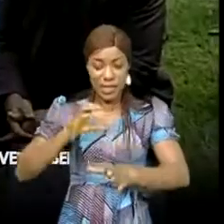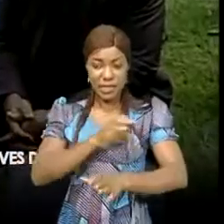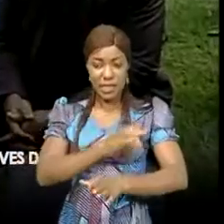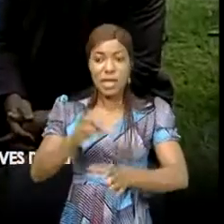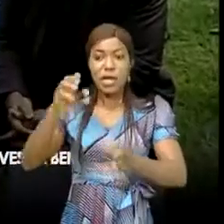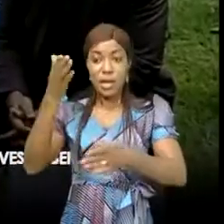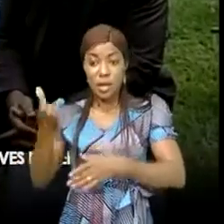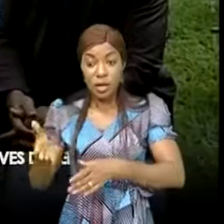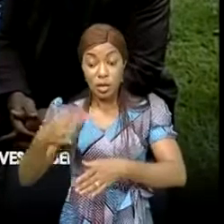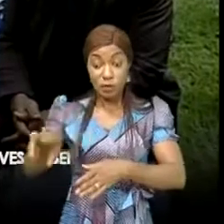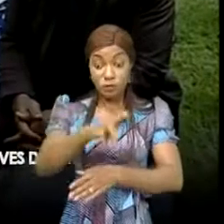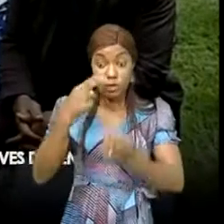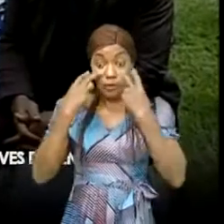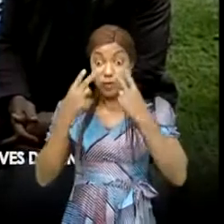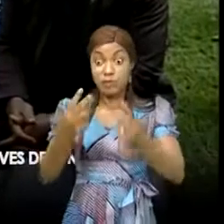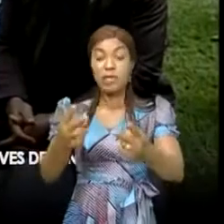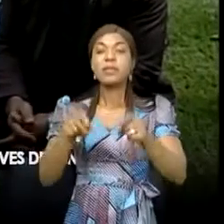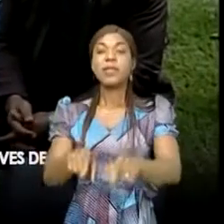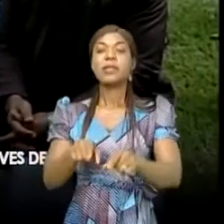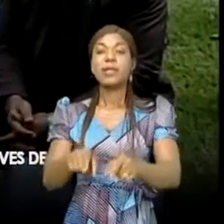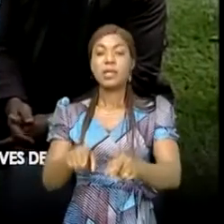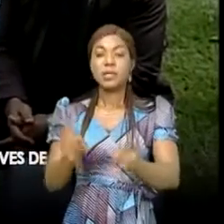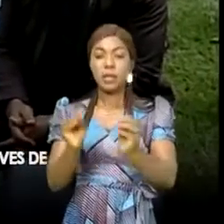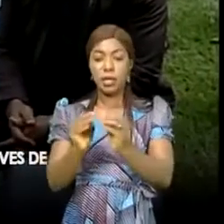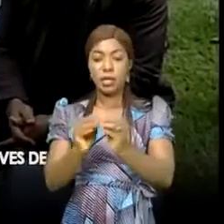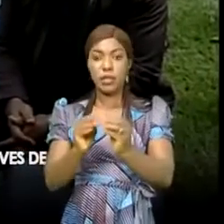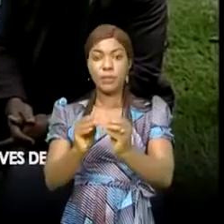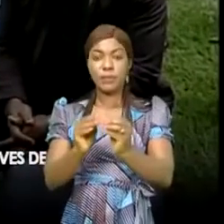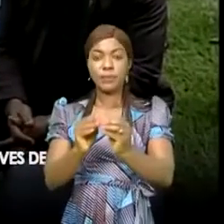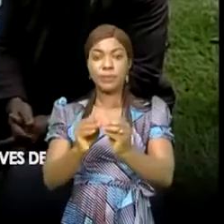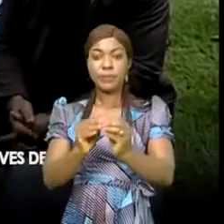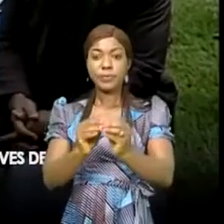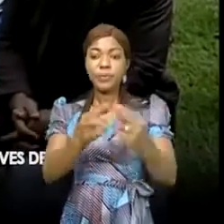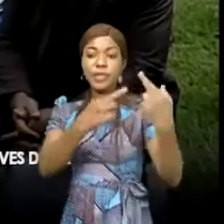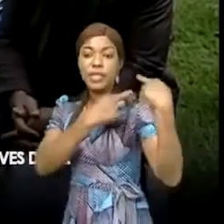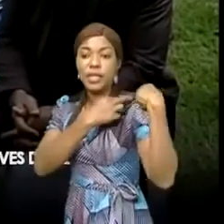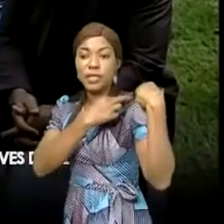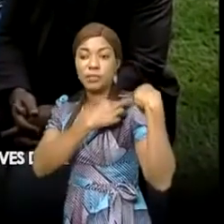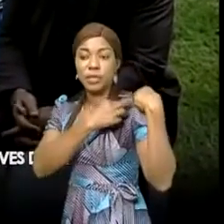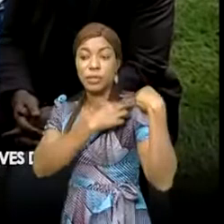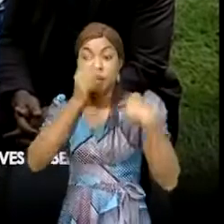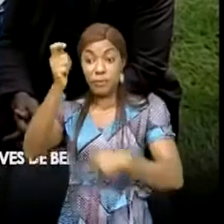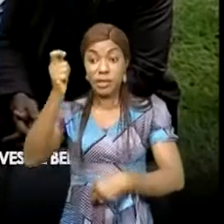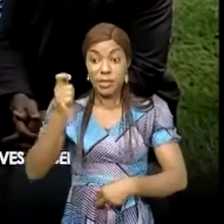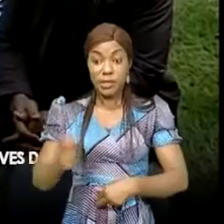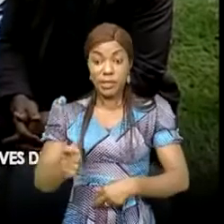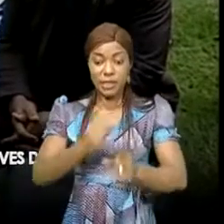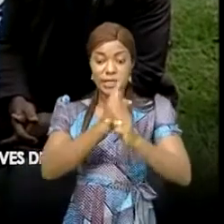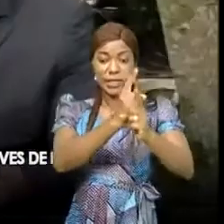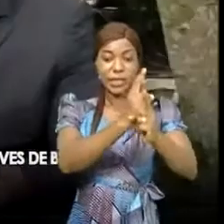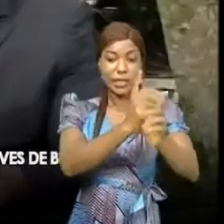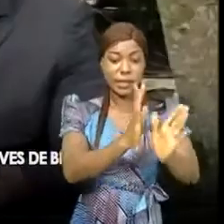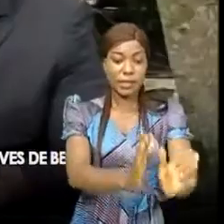Vous avez vu tout à l'heure, j'ai réuni les responsables militaires, les responsables de sécurité.